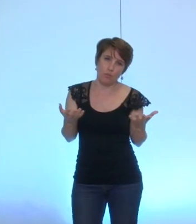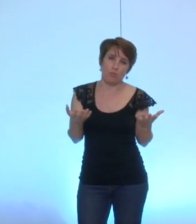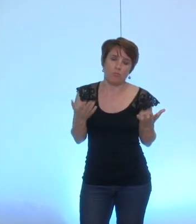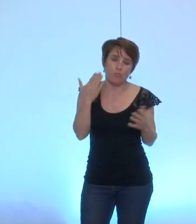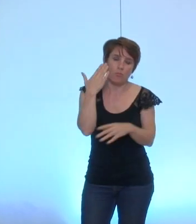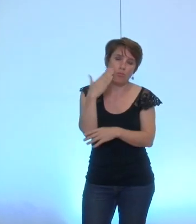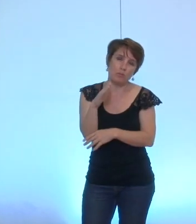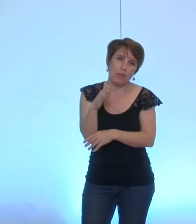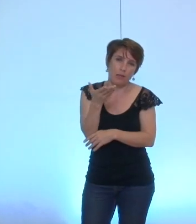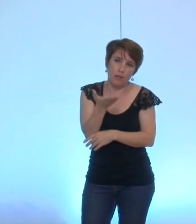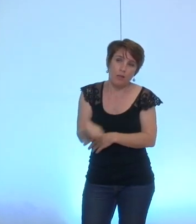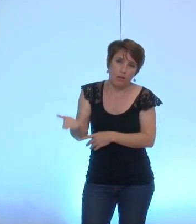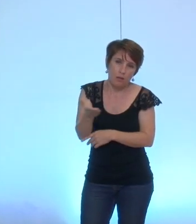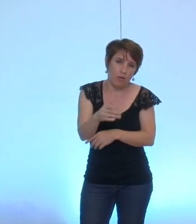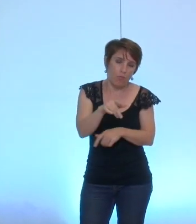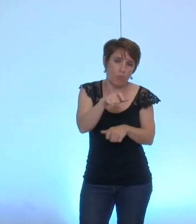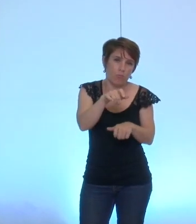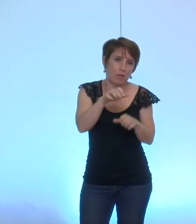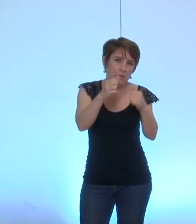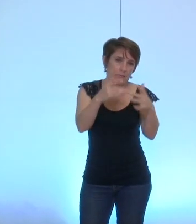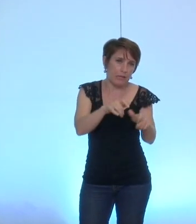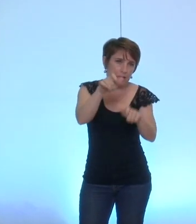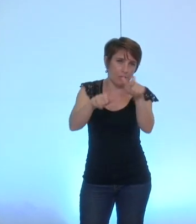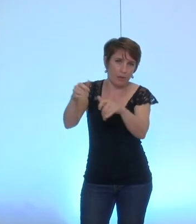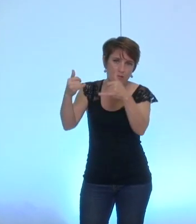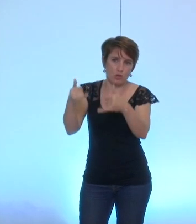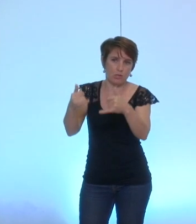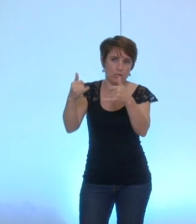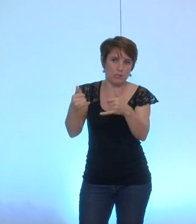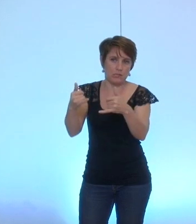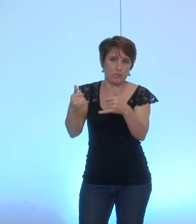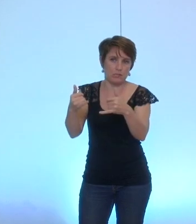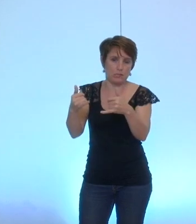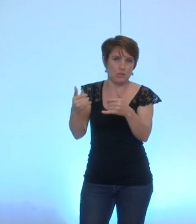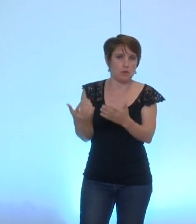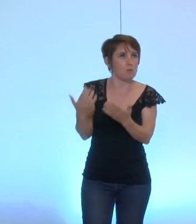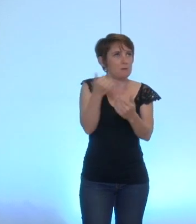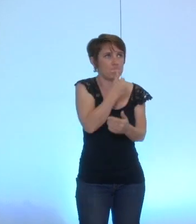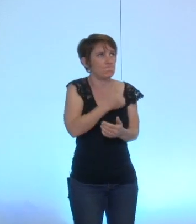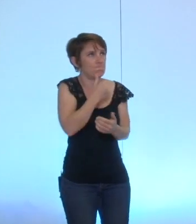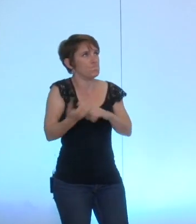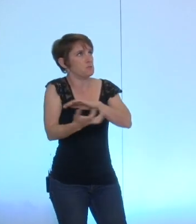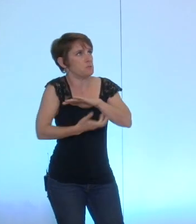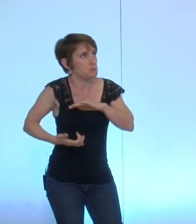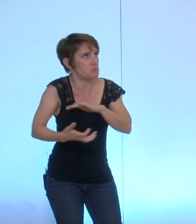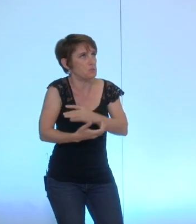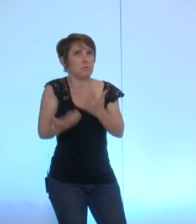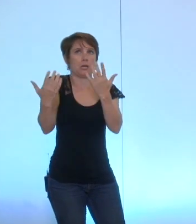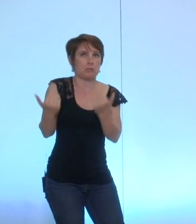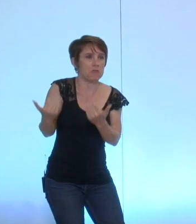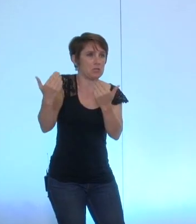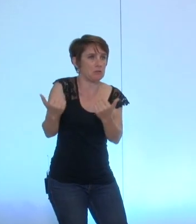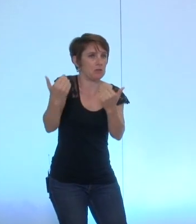jusqu'au coeur parfois de leur mouvement comme l'a rappelé tout à l'heure monsieur Safar que le temps peut sembler long